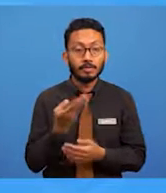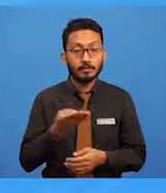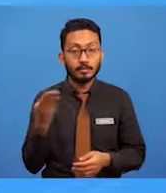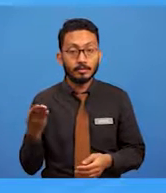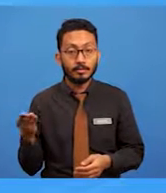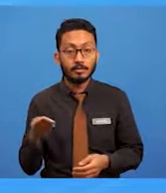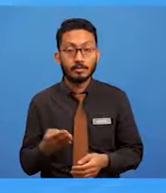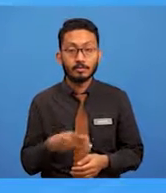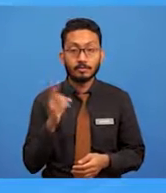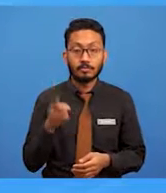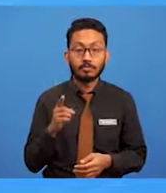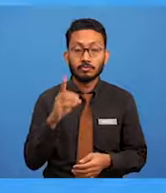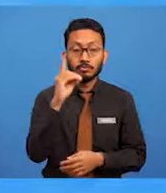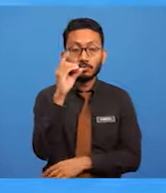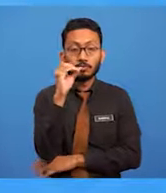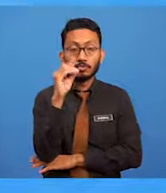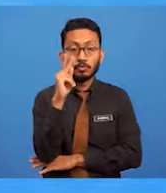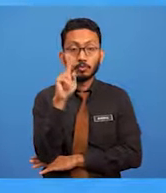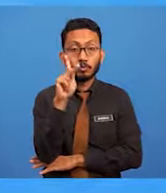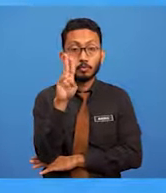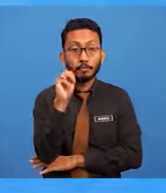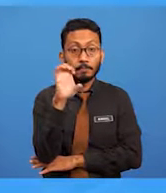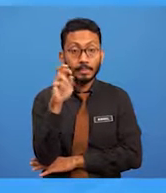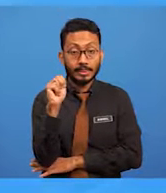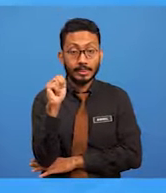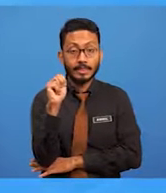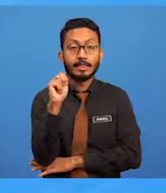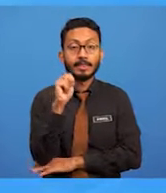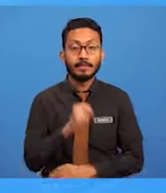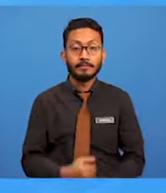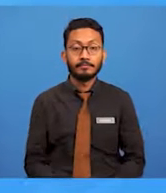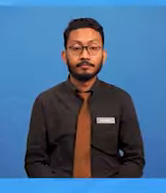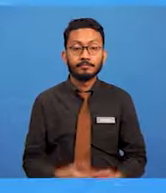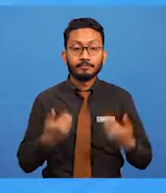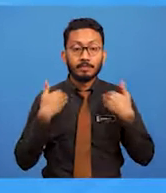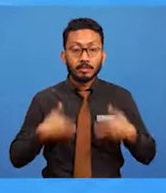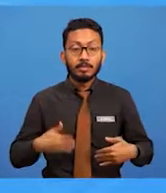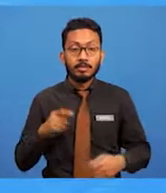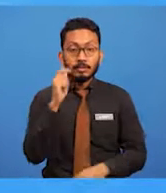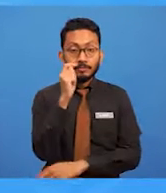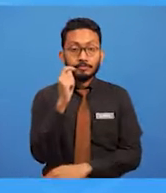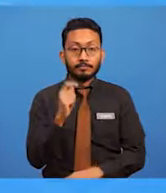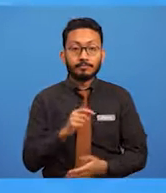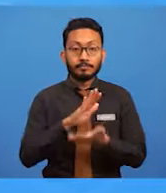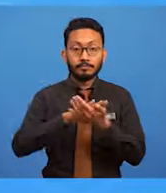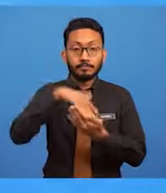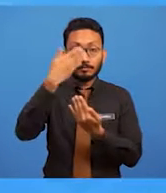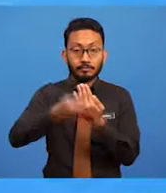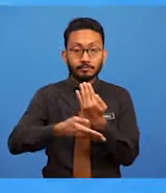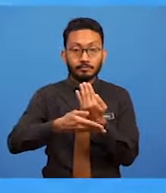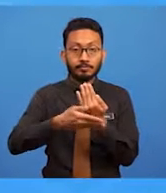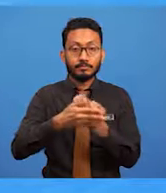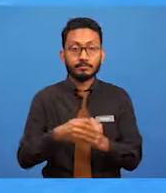perniagaan, invois, kemejati, diari, kelendar, kenderaan syarikat,